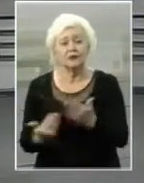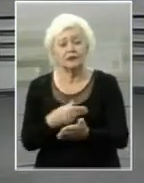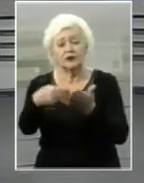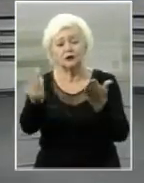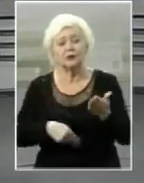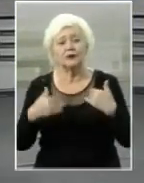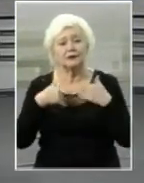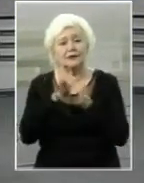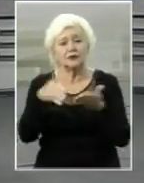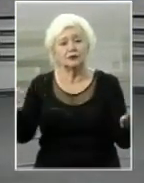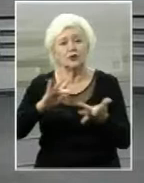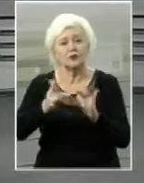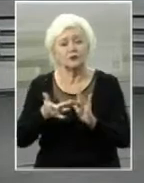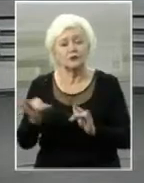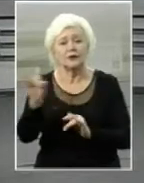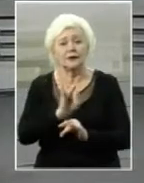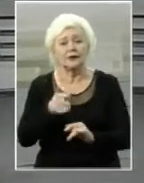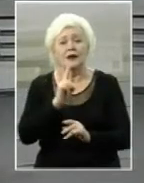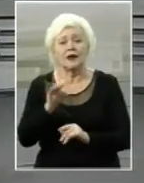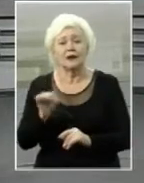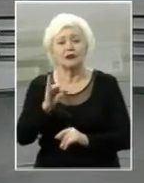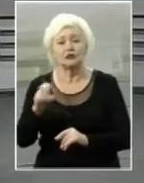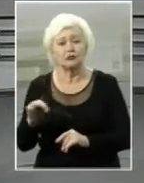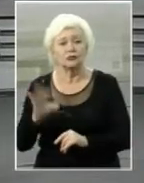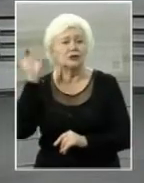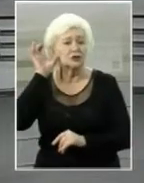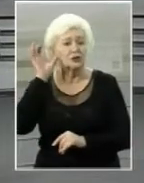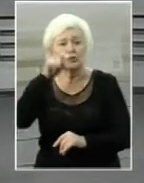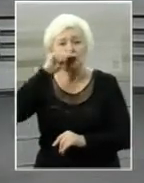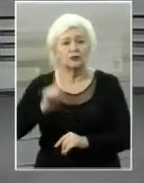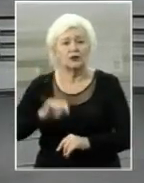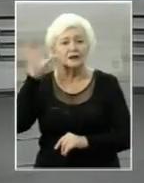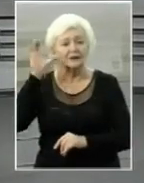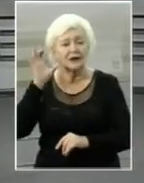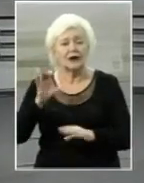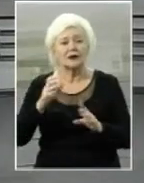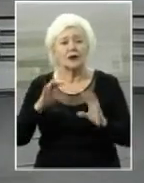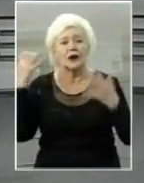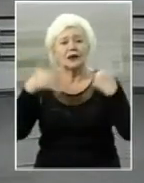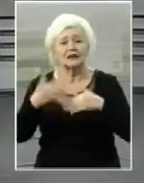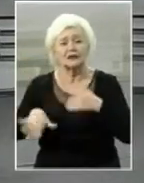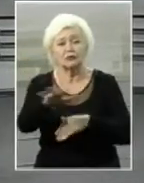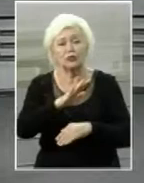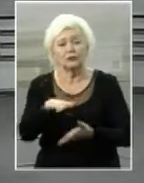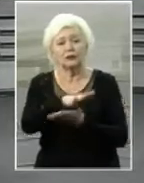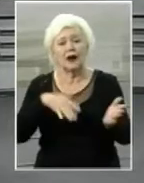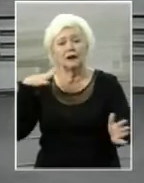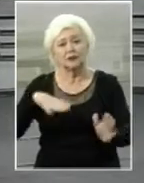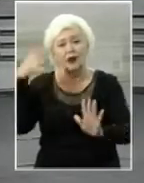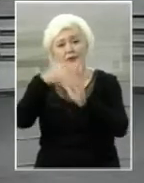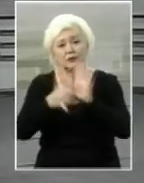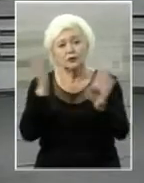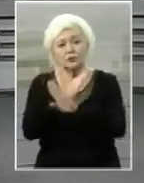Підписуйтесь на нашу сторінку у Фейсбуці та канал Ютубі. Слухайте Українське радіо Херсон. Далі на вас чекає прогноз погоди.